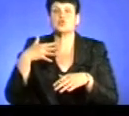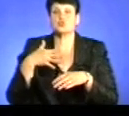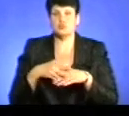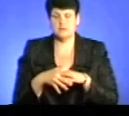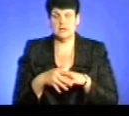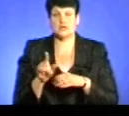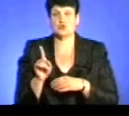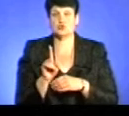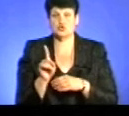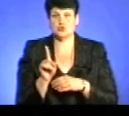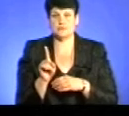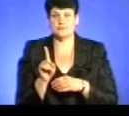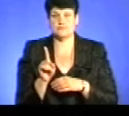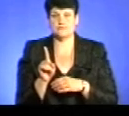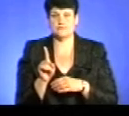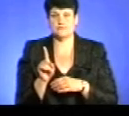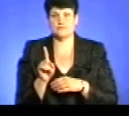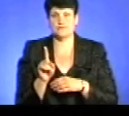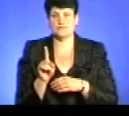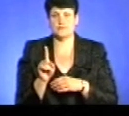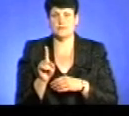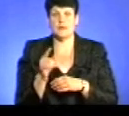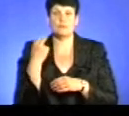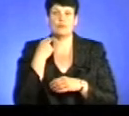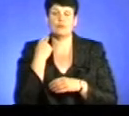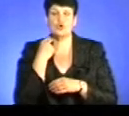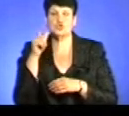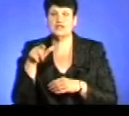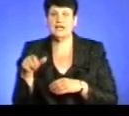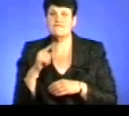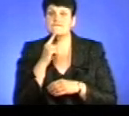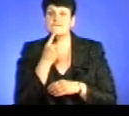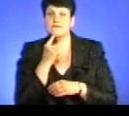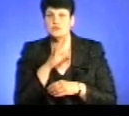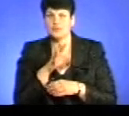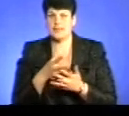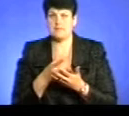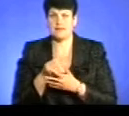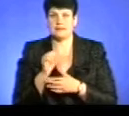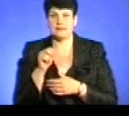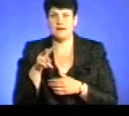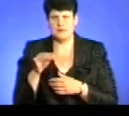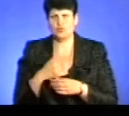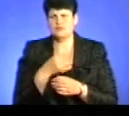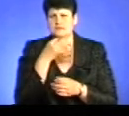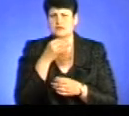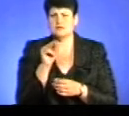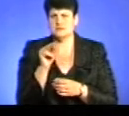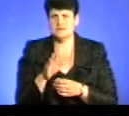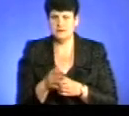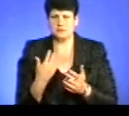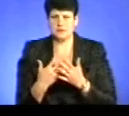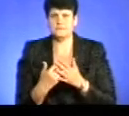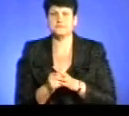боржникам важче ухилять світсплати лімантів. І я хочу привести деякі цифри. Для